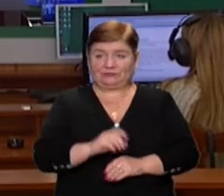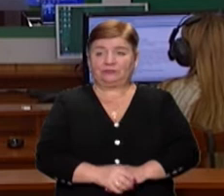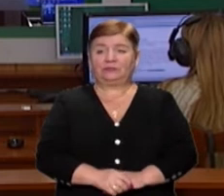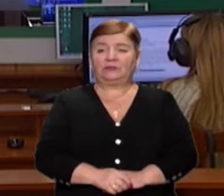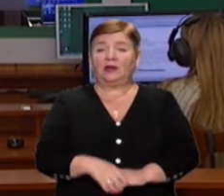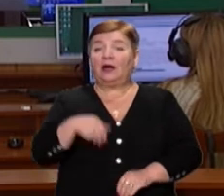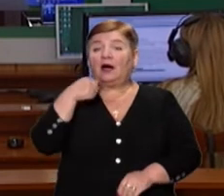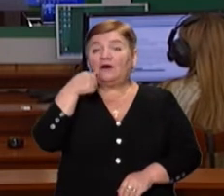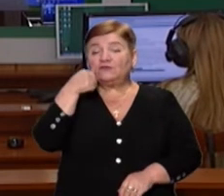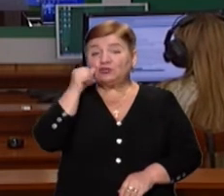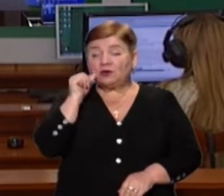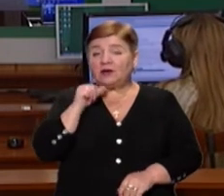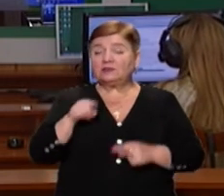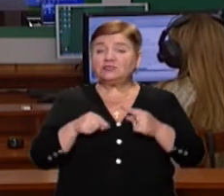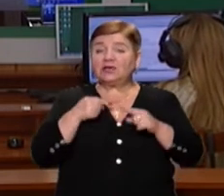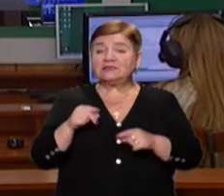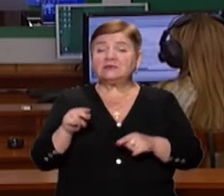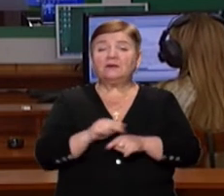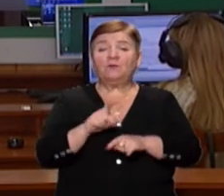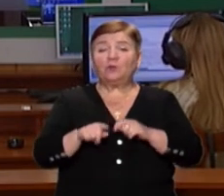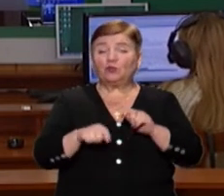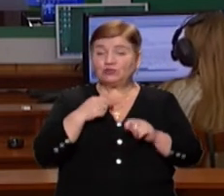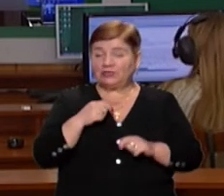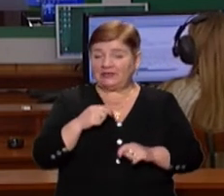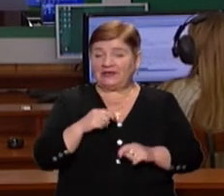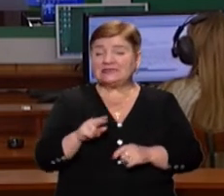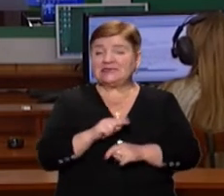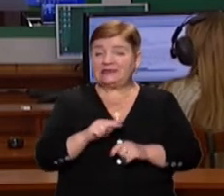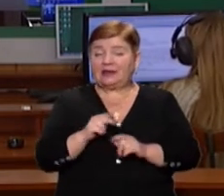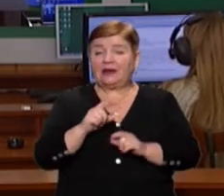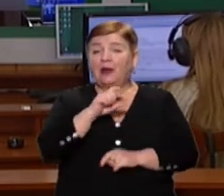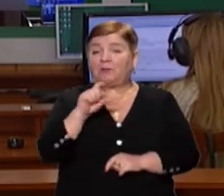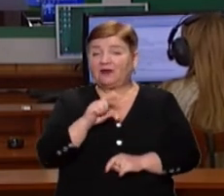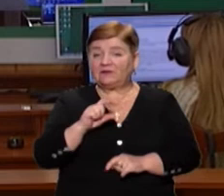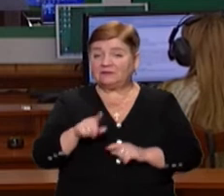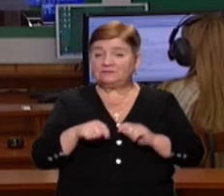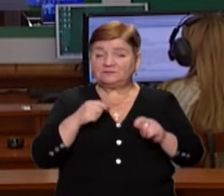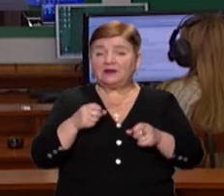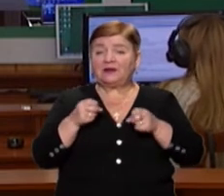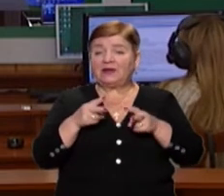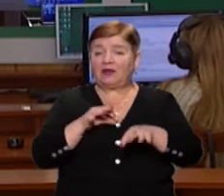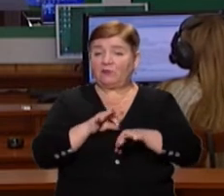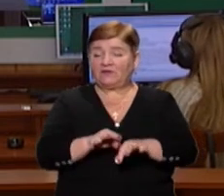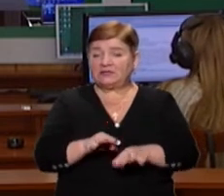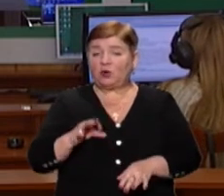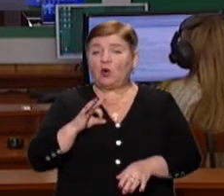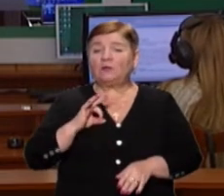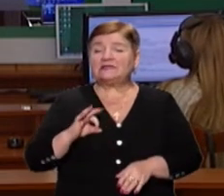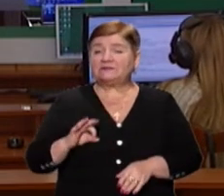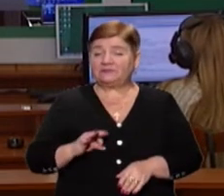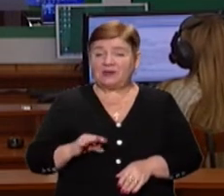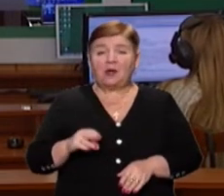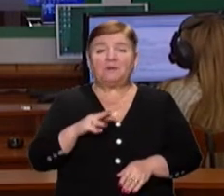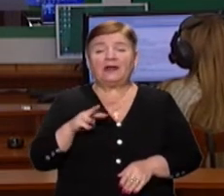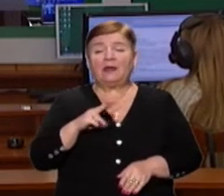Через порушення санітарних правил в інтернаті прокуратура відкрила кримінальне провадження, повідомила речниця обласної прокуратури Марина